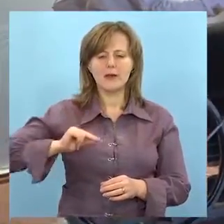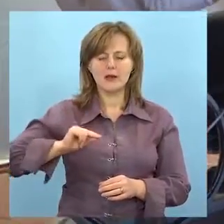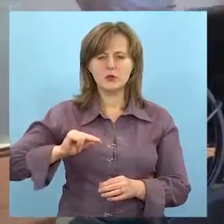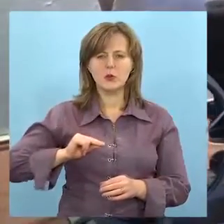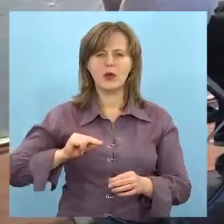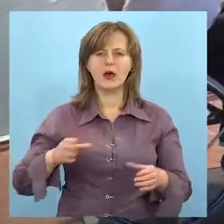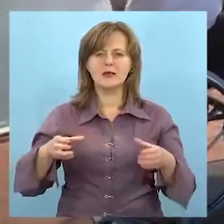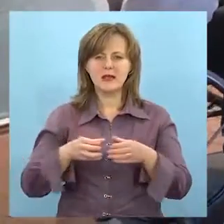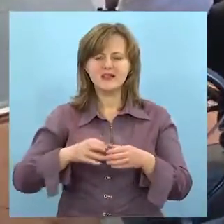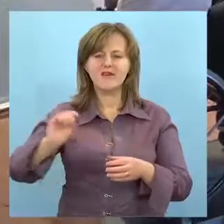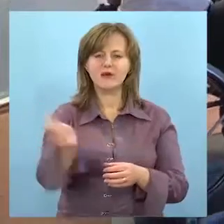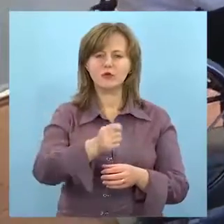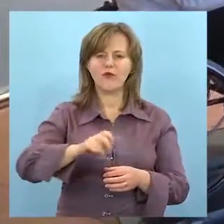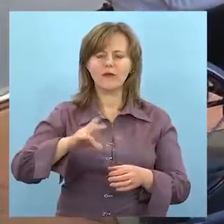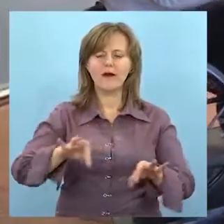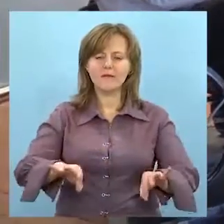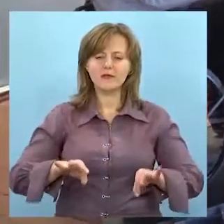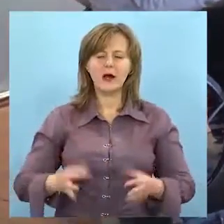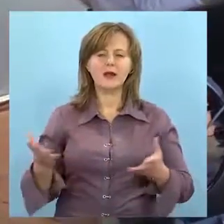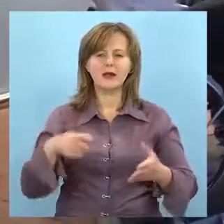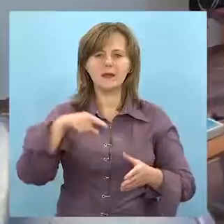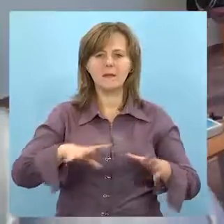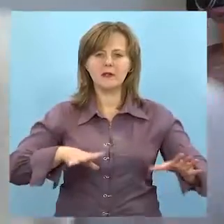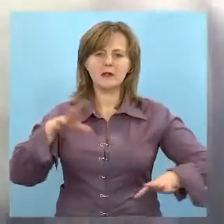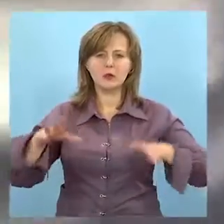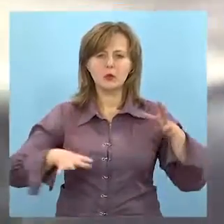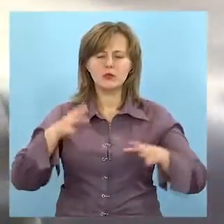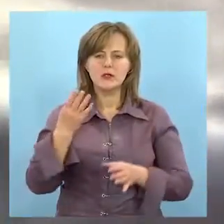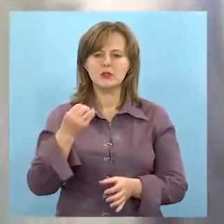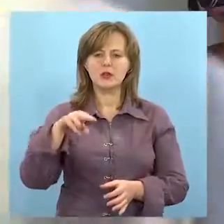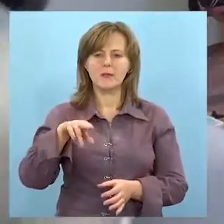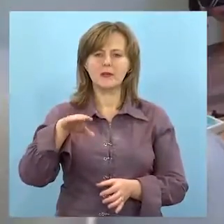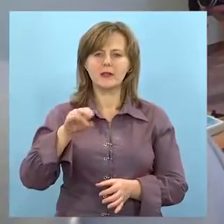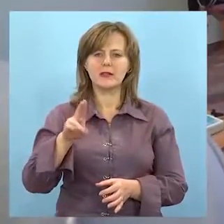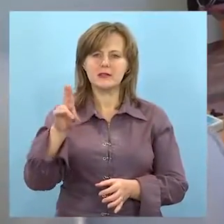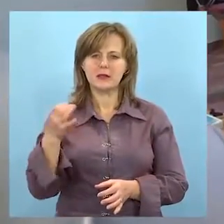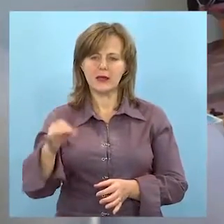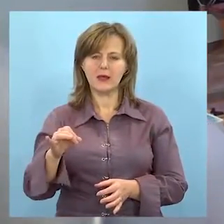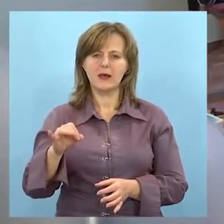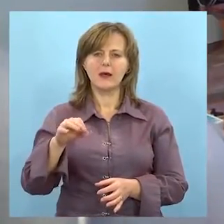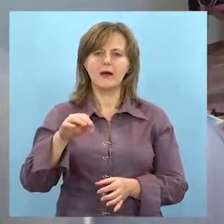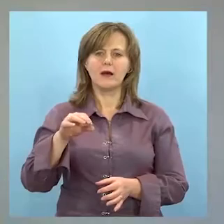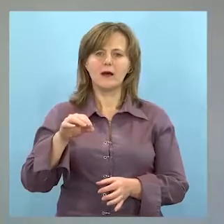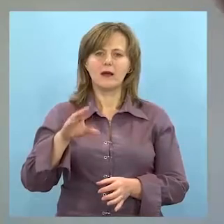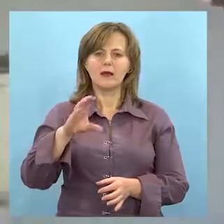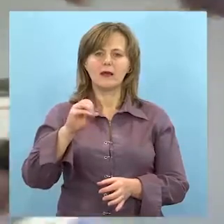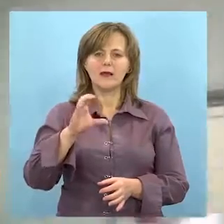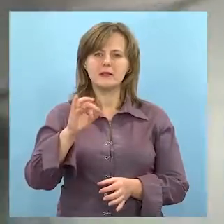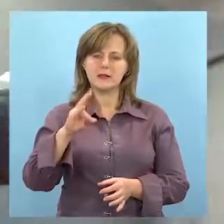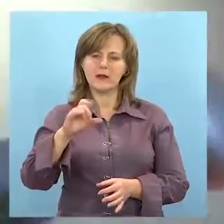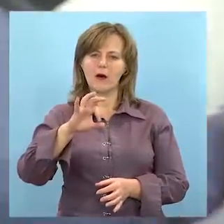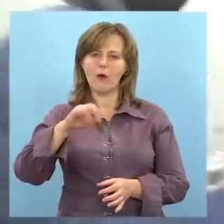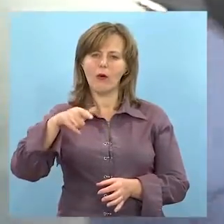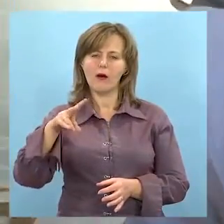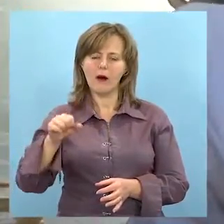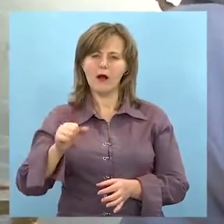Анатольовна, працює секція фехтування на візках, в якій тренуються спортсмени Шептицький Сергій, Троценко Максим